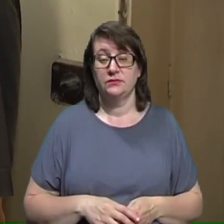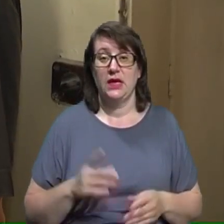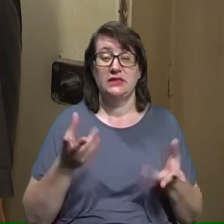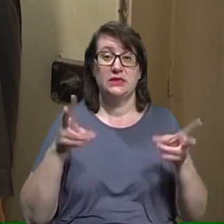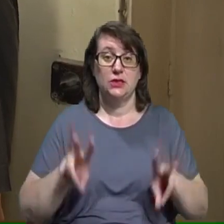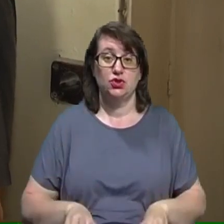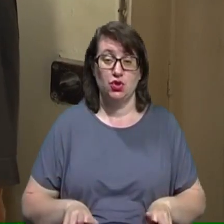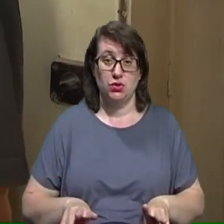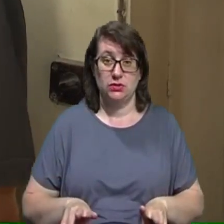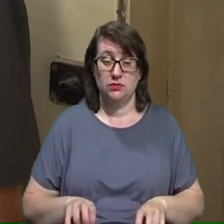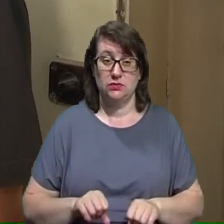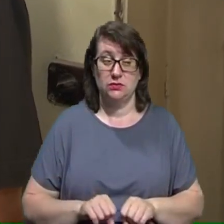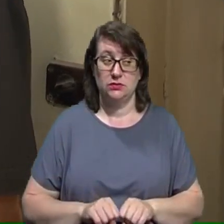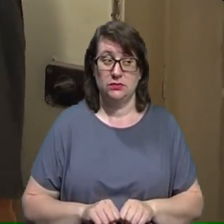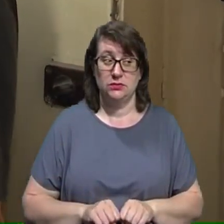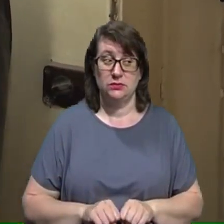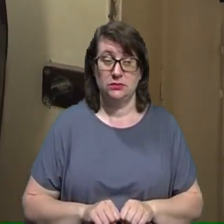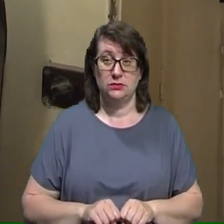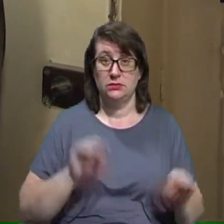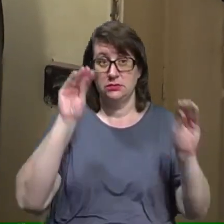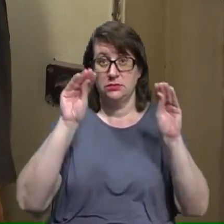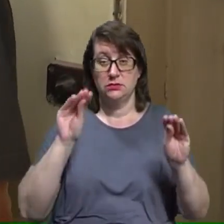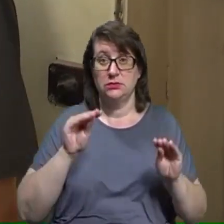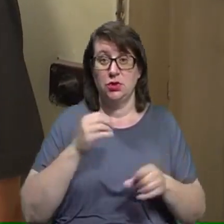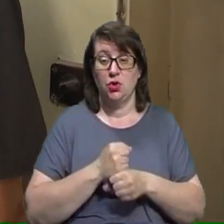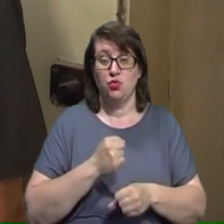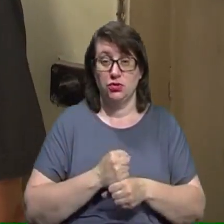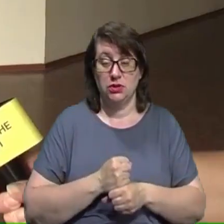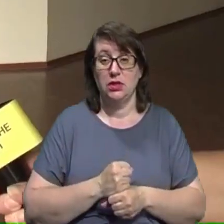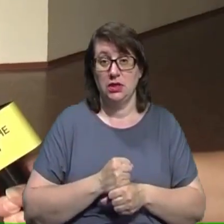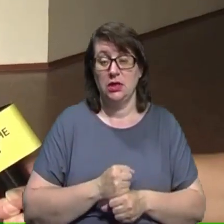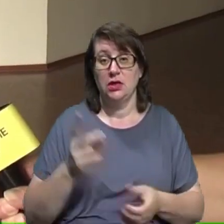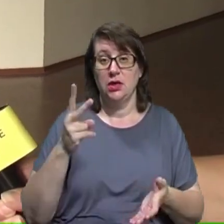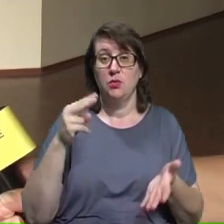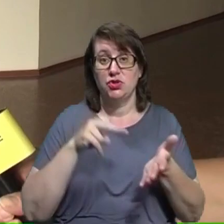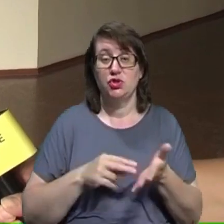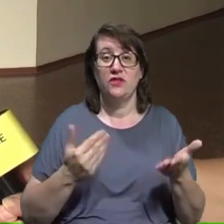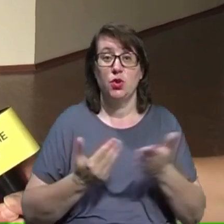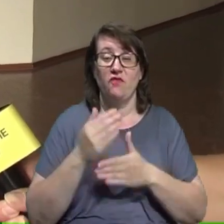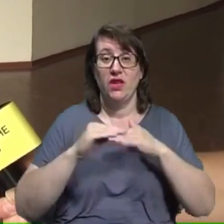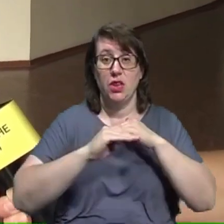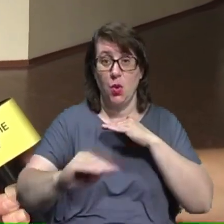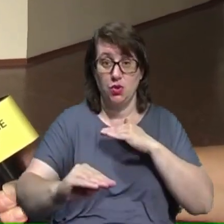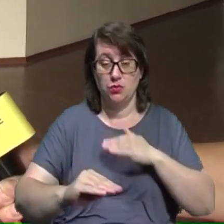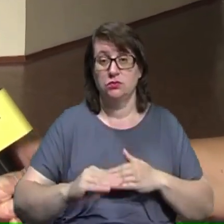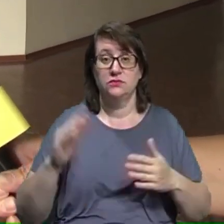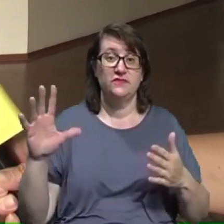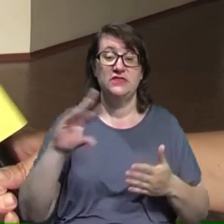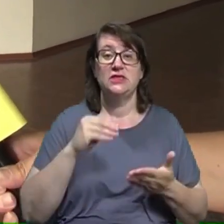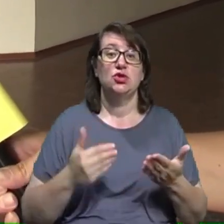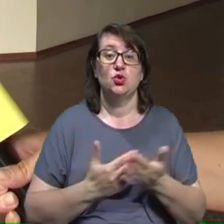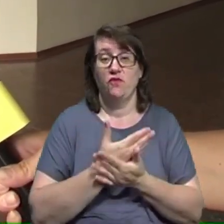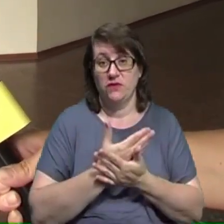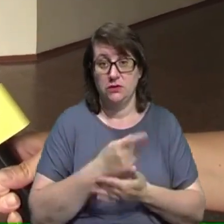Залишилося відділочні роботи. Поставили новий лінолеум. Всі ремонтні роботи і відновлювальні роботи робляться